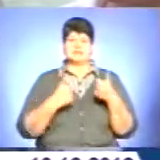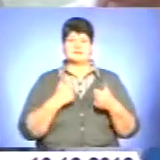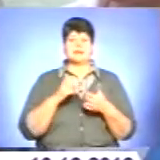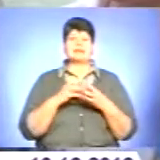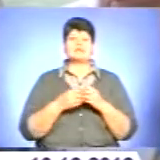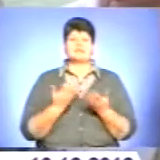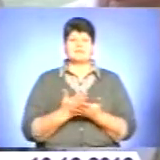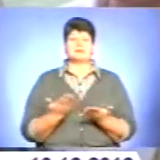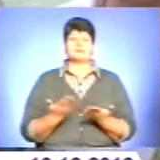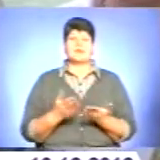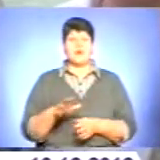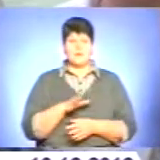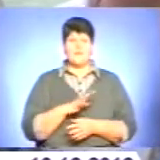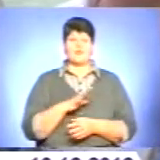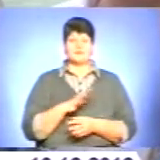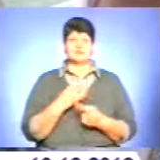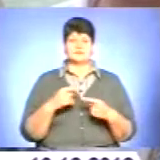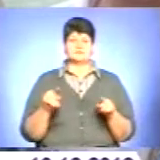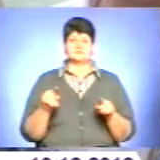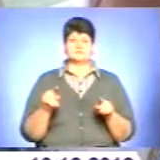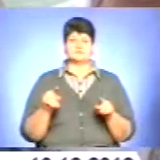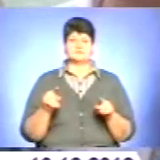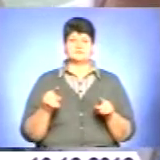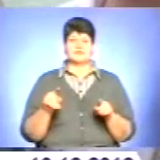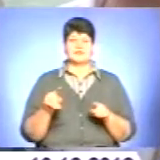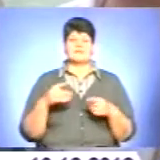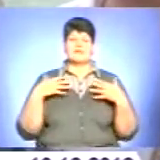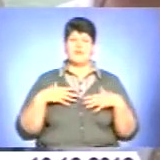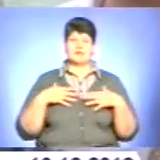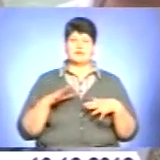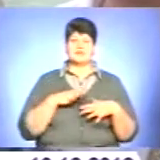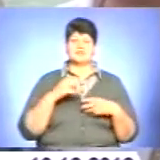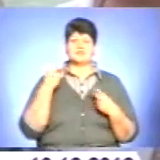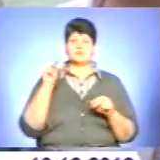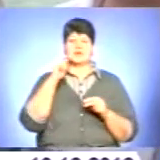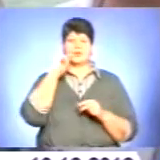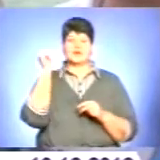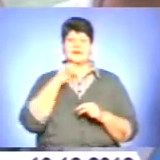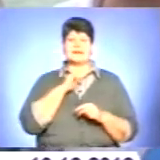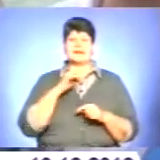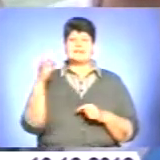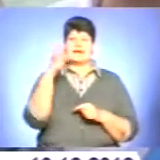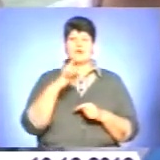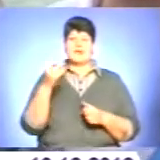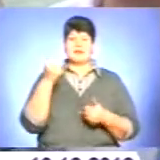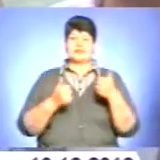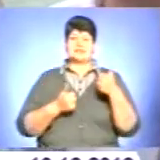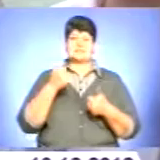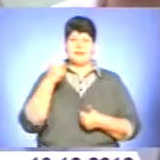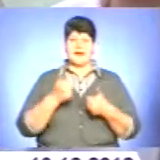результати? Було. В єпваторії, на чемпіонатах України, на регіональних змаганнях.